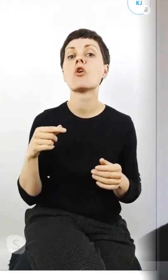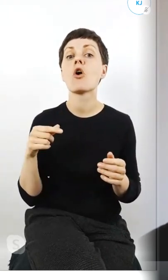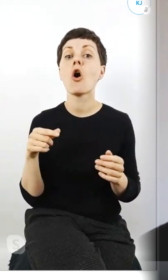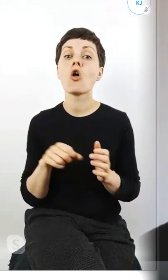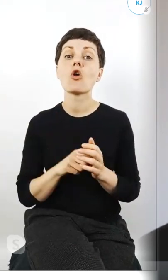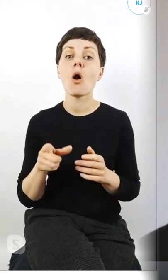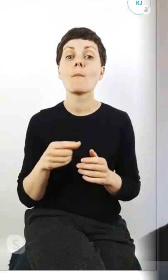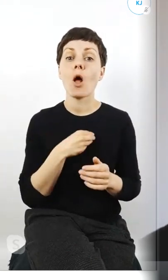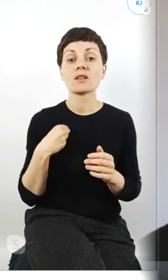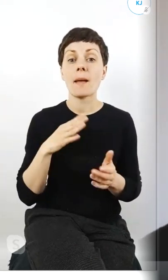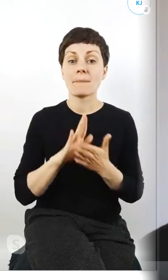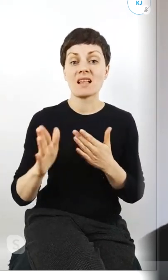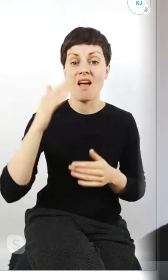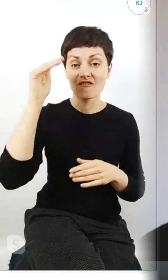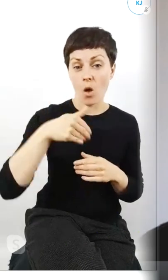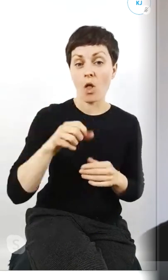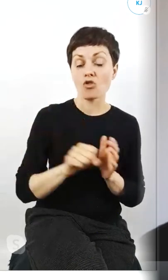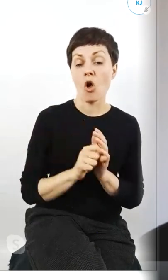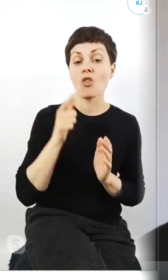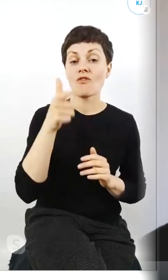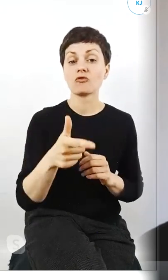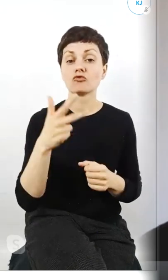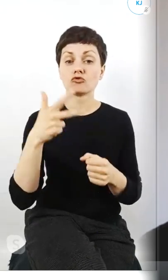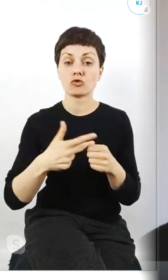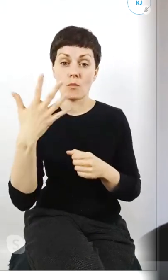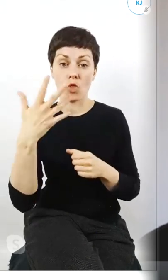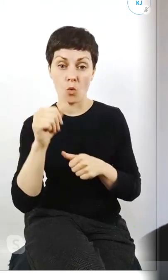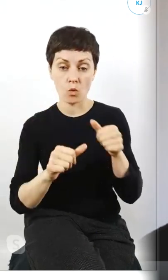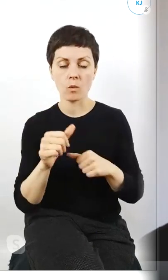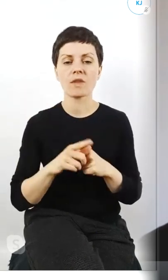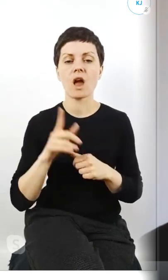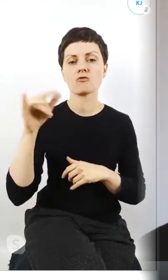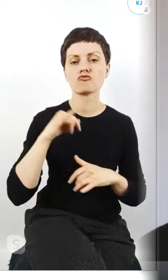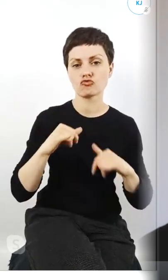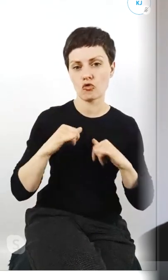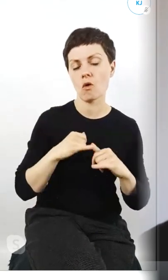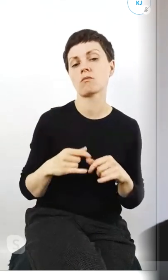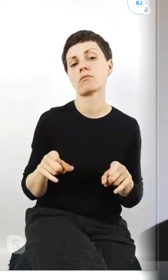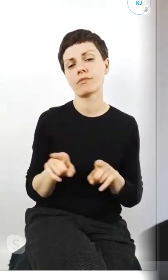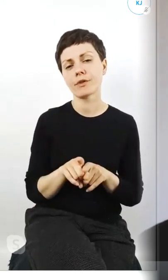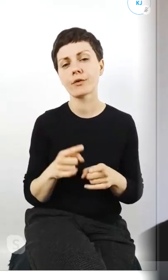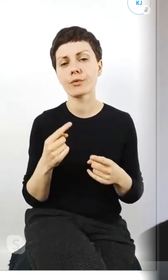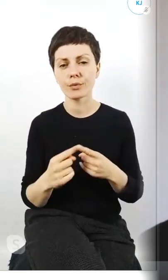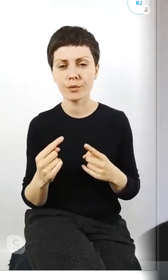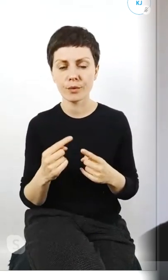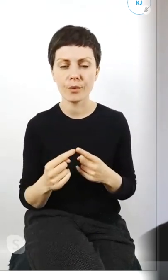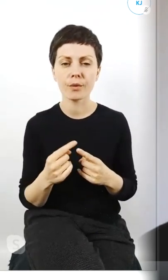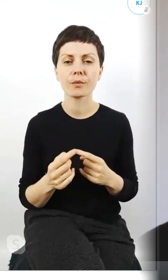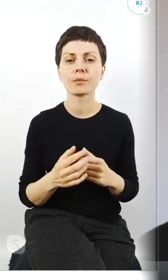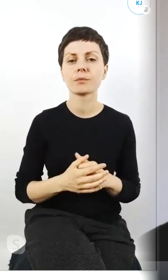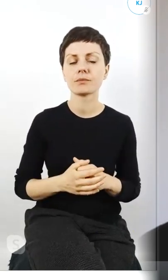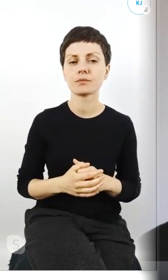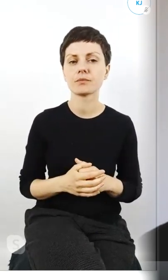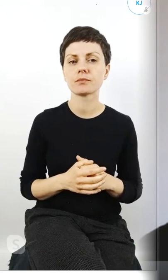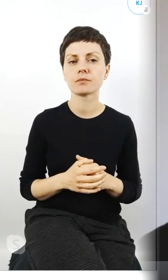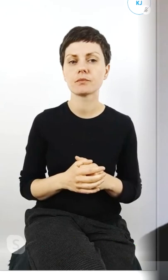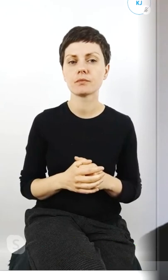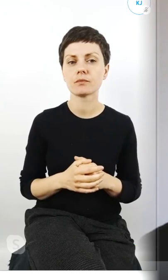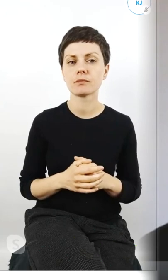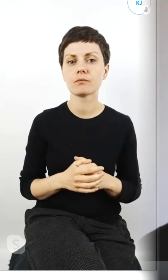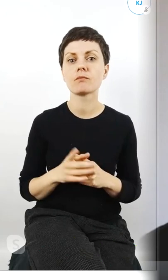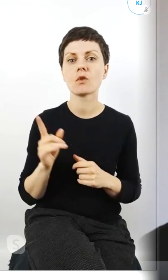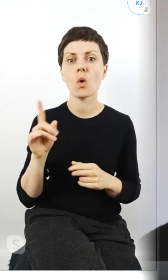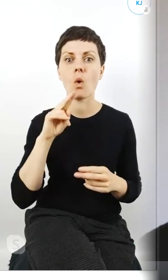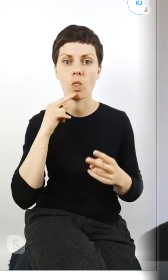roku i chociażby rząd poniekąd również tam w jakiś sposób na to